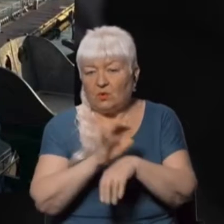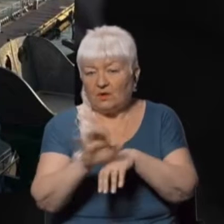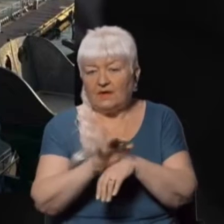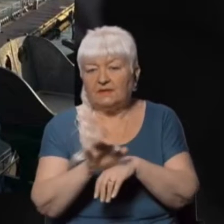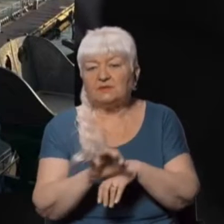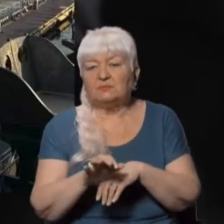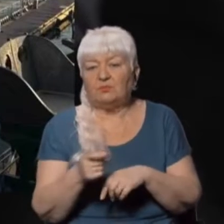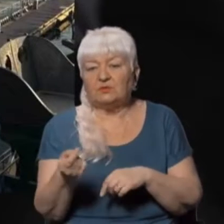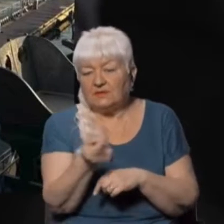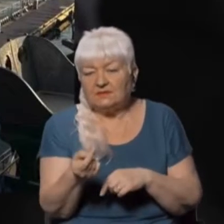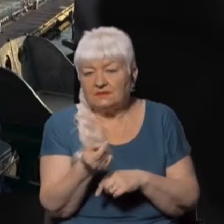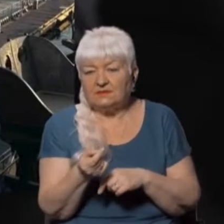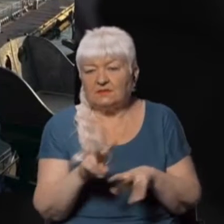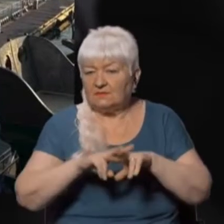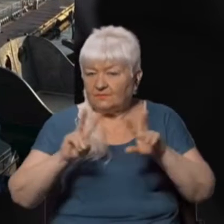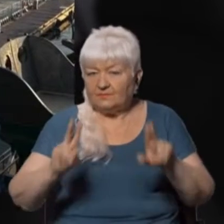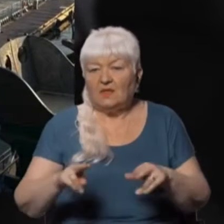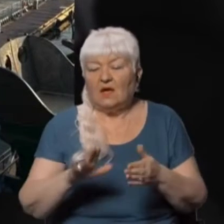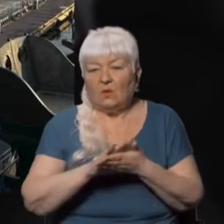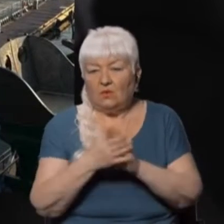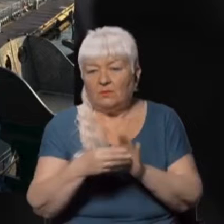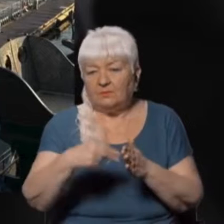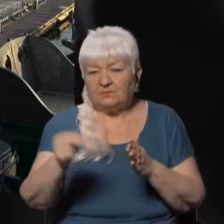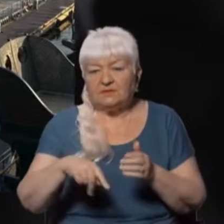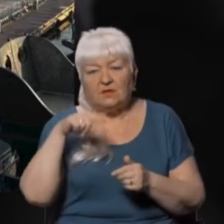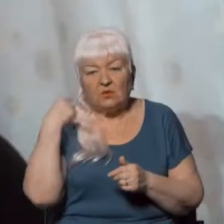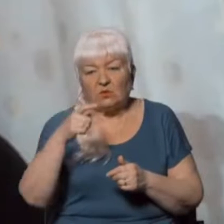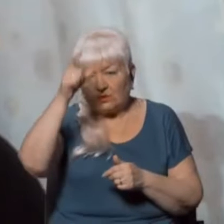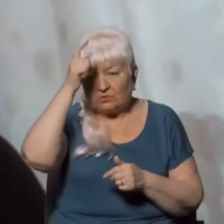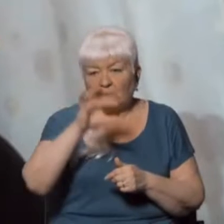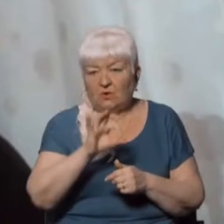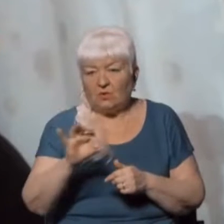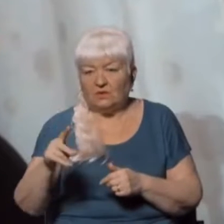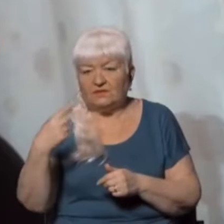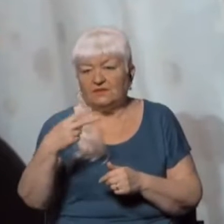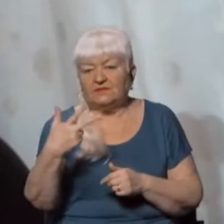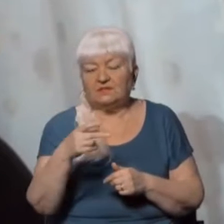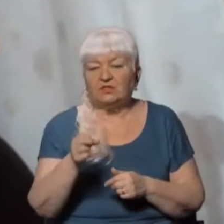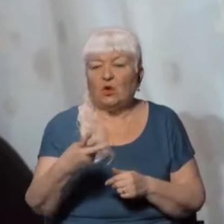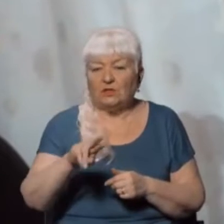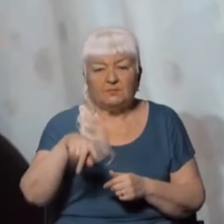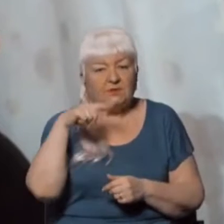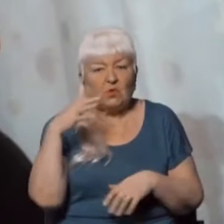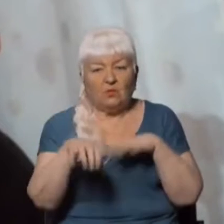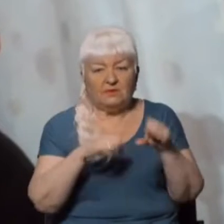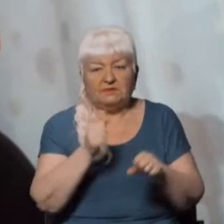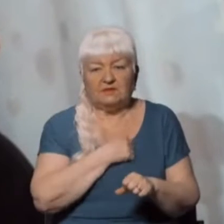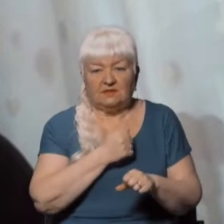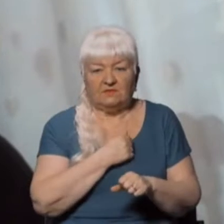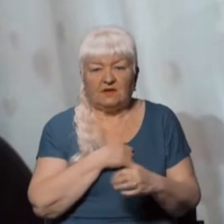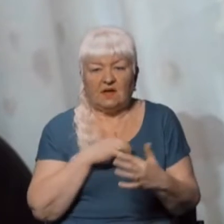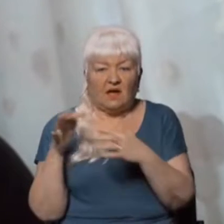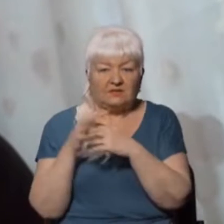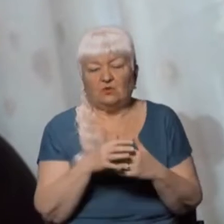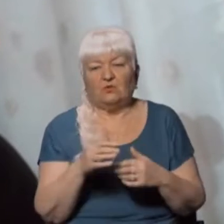зерна. Аналогічну угоду підписали окремо з Росією, Туреччиною та ООН. 23 липня російські окупаційні війська атакували морський